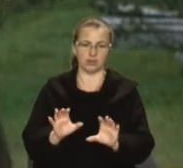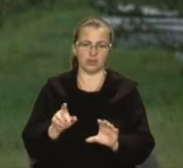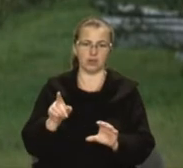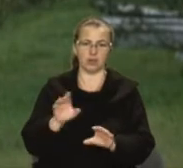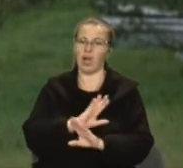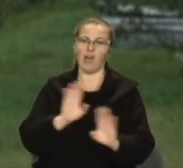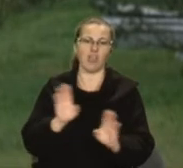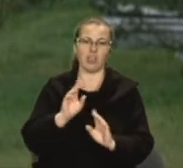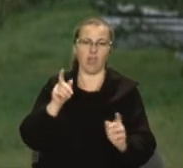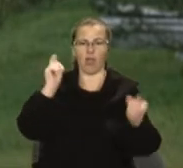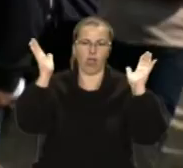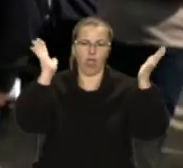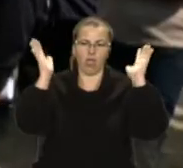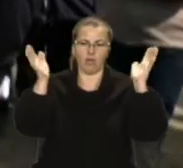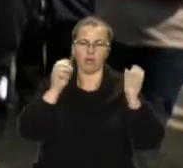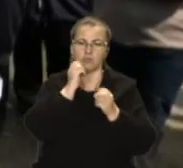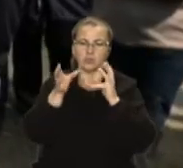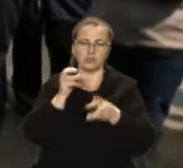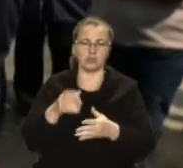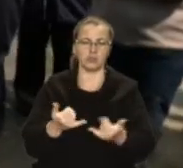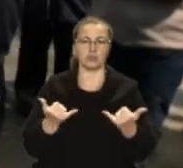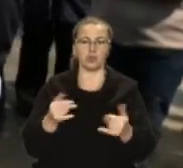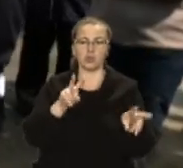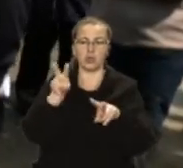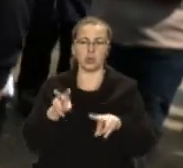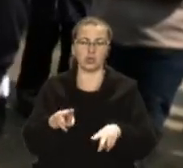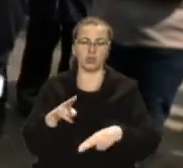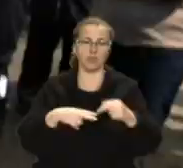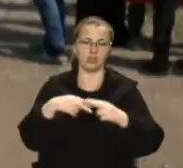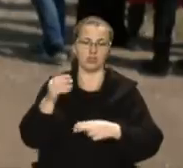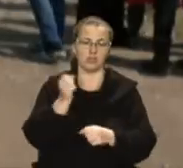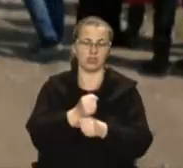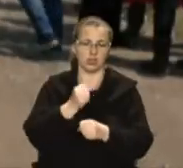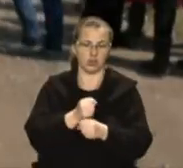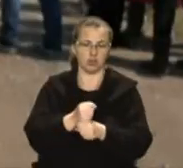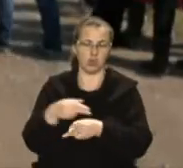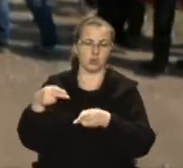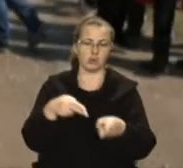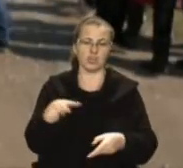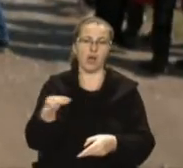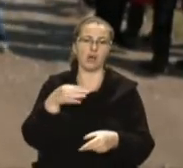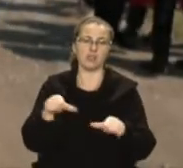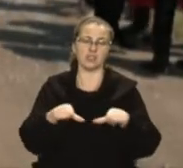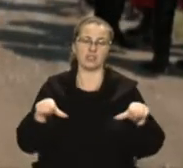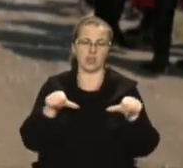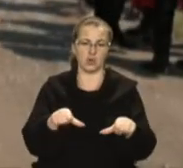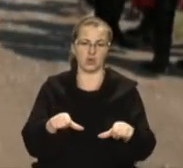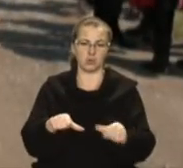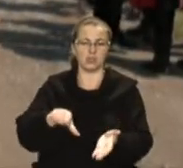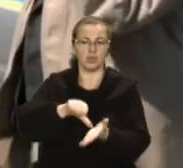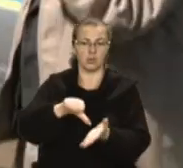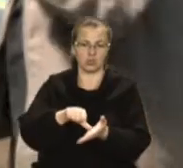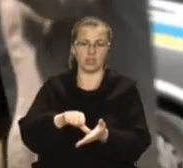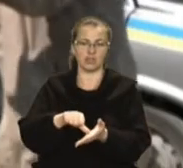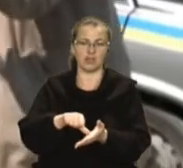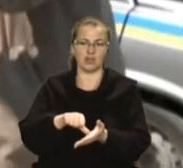махати палицями, плюватися. Сьогодні оглядати будівельні роботи у Дуброву приїхала обласна комісія. Її учасникам